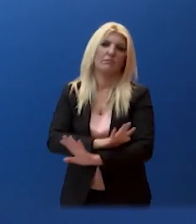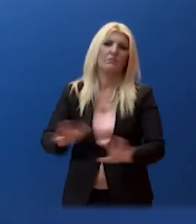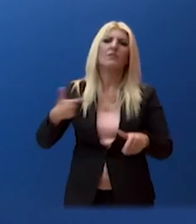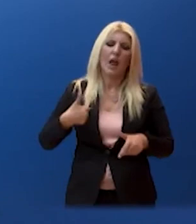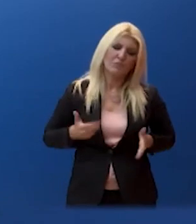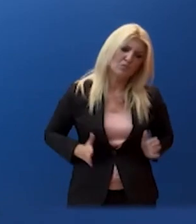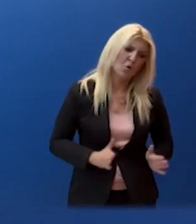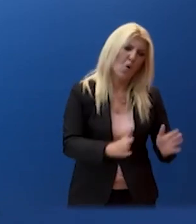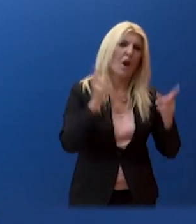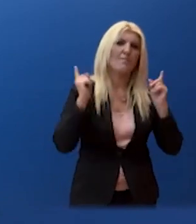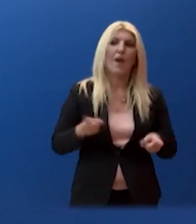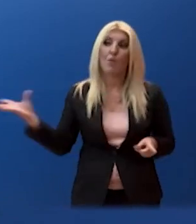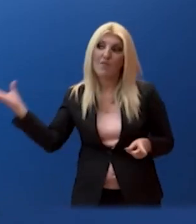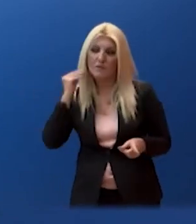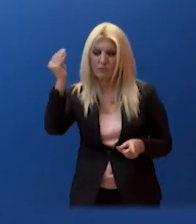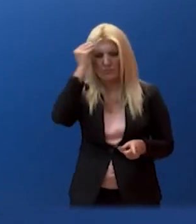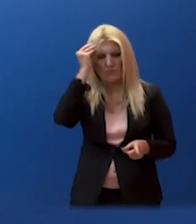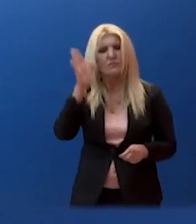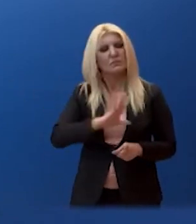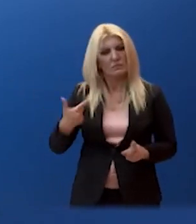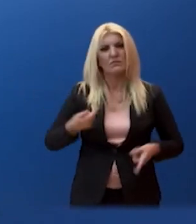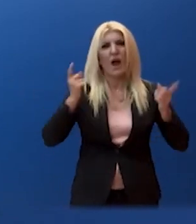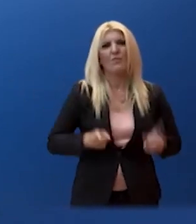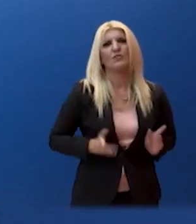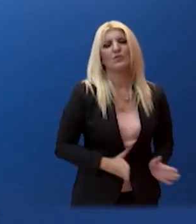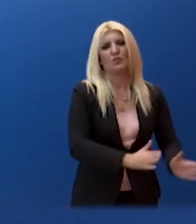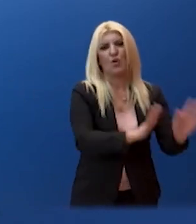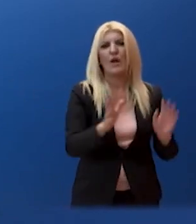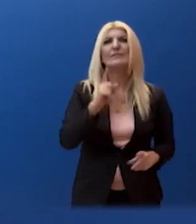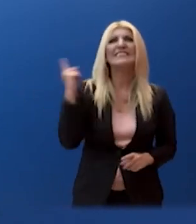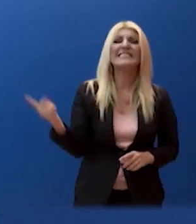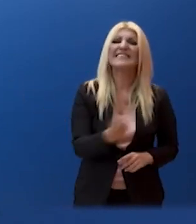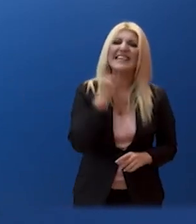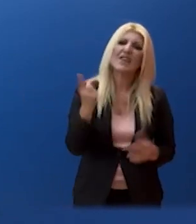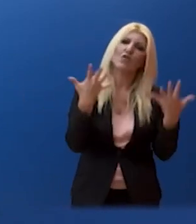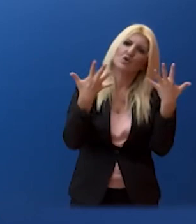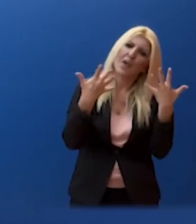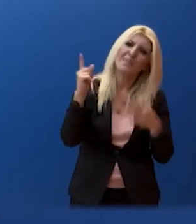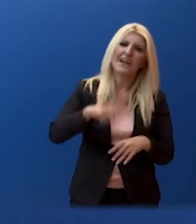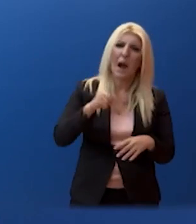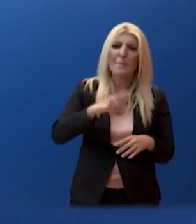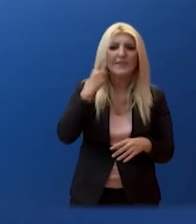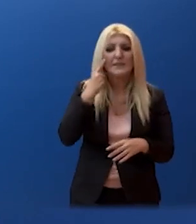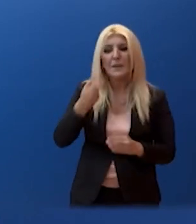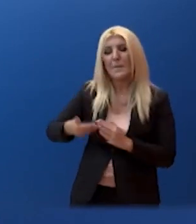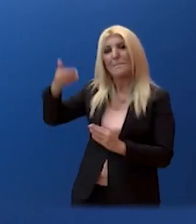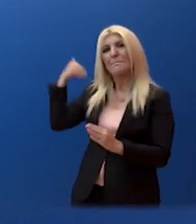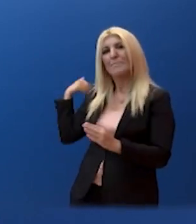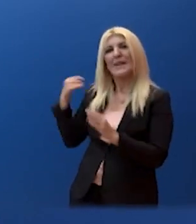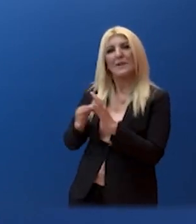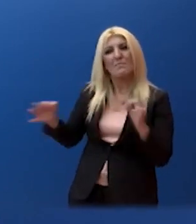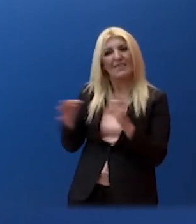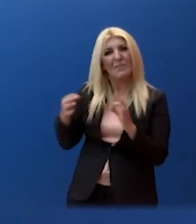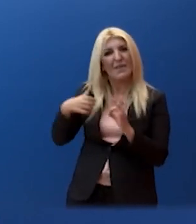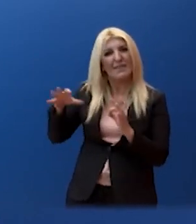που χρειάζονται. Συνήθως, όπως ξέρετε από το παρελθόν χρειάζεται ένας κύκλος, 9 εβδομάδας, 10 ημερών να δούμε λίγο την αποτελεσματικότητα των μέτρων που λήθησαν σε προηγούμενο χρόνο.